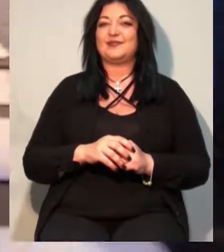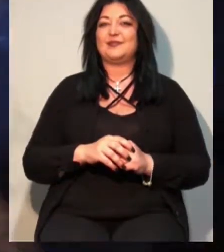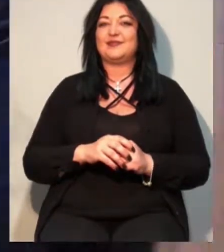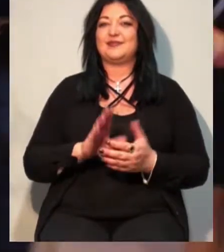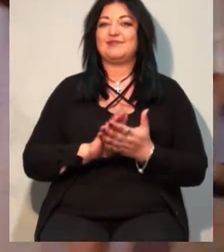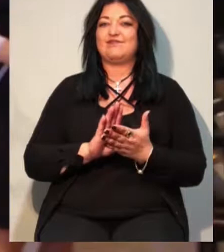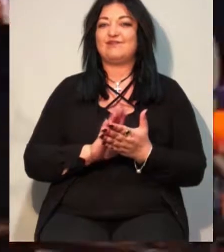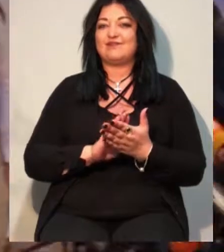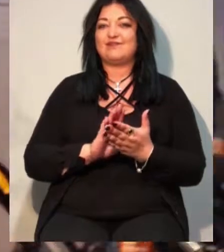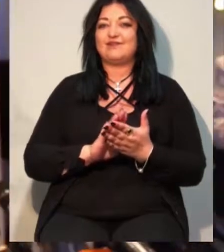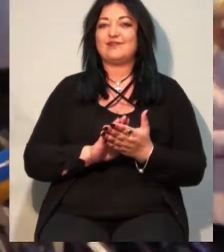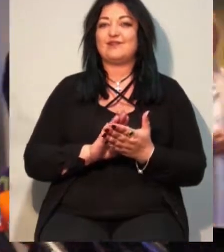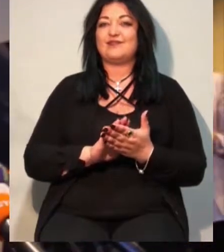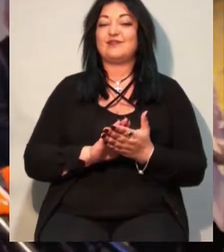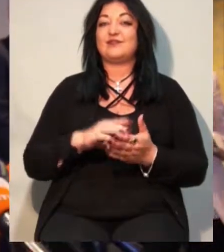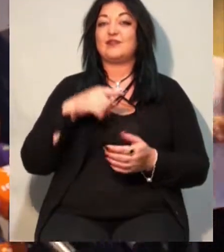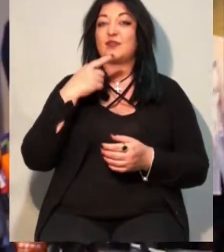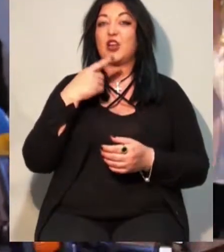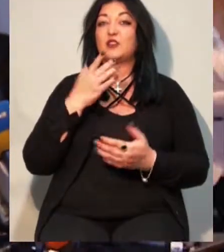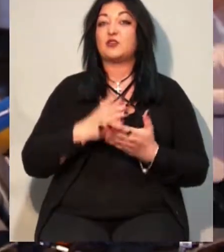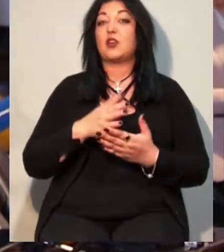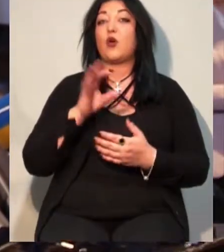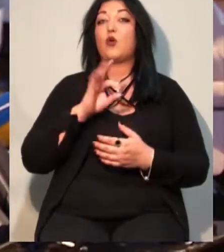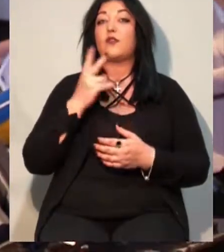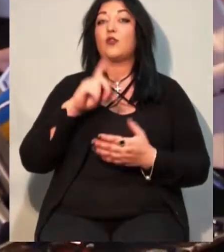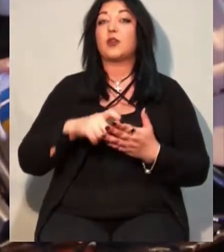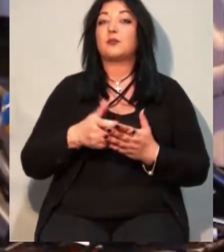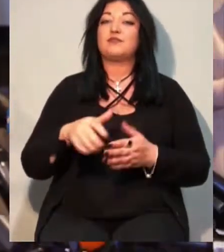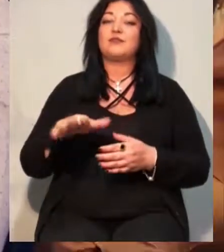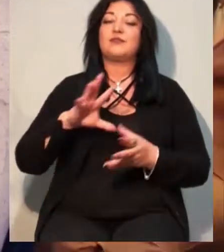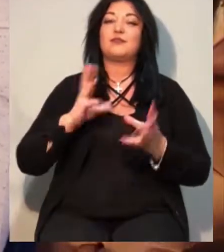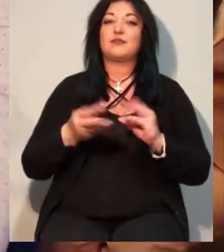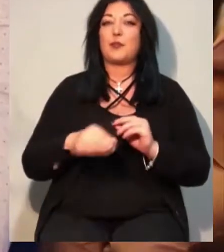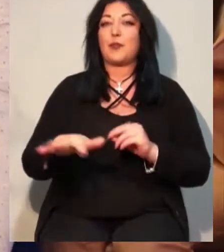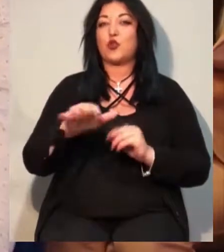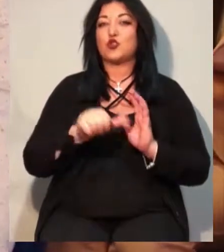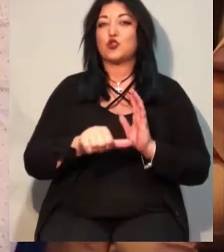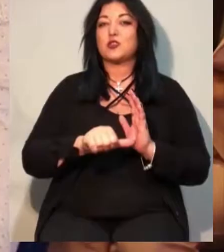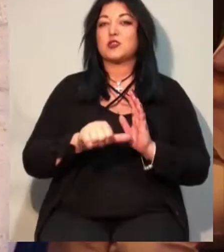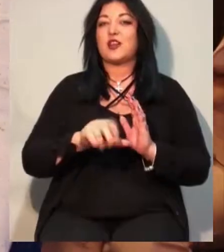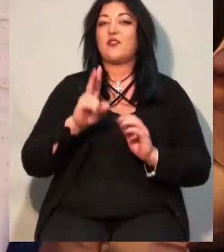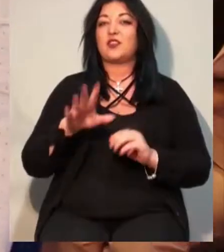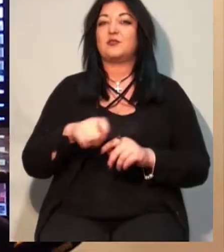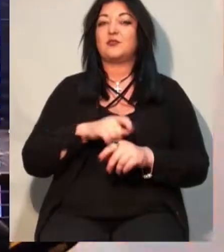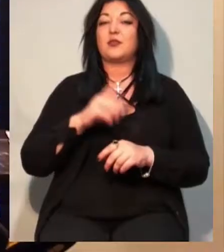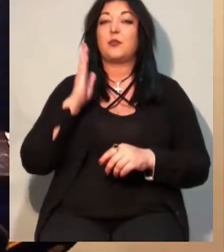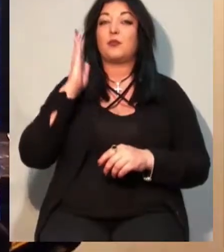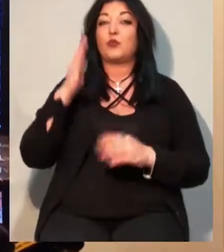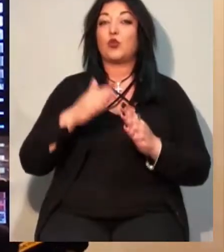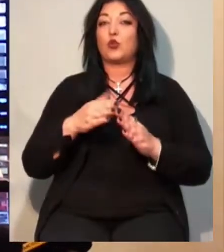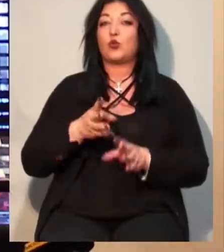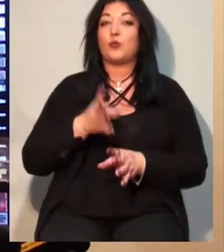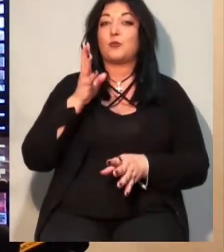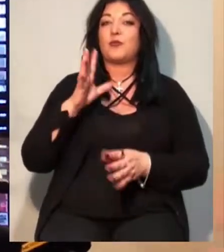Мова йде про двокімнатні квартири загальною площою 60 квадратних метрів. Майбутні помешкання знаходяться в новобудові одного з